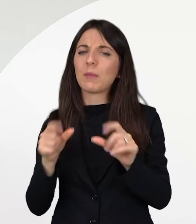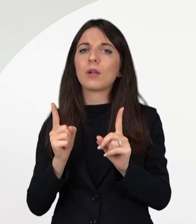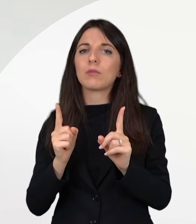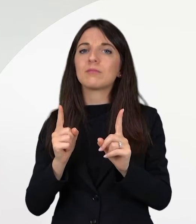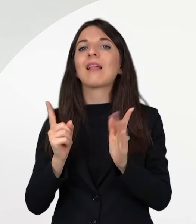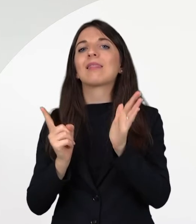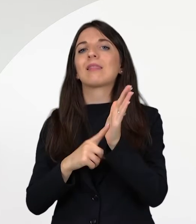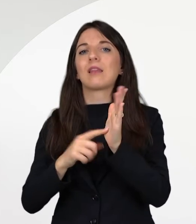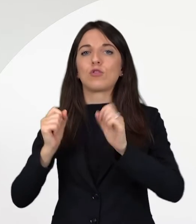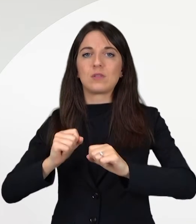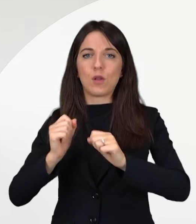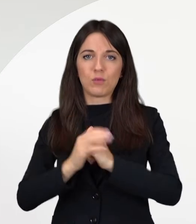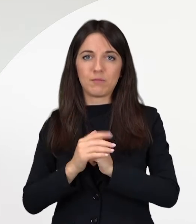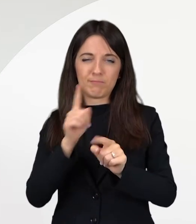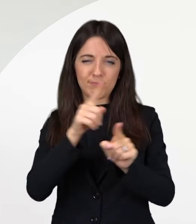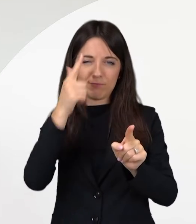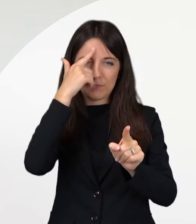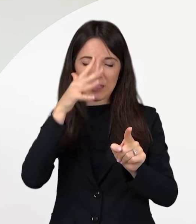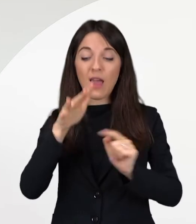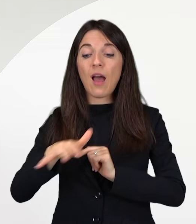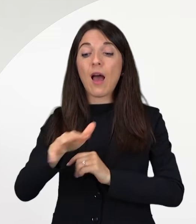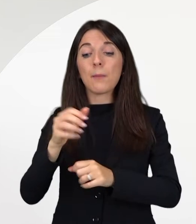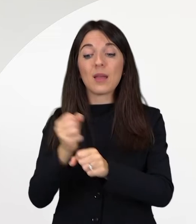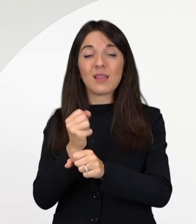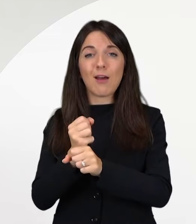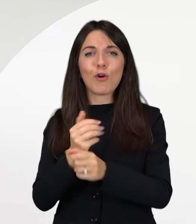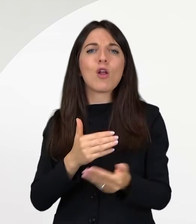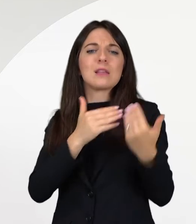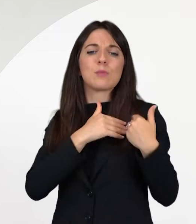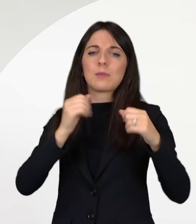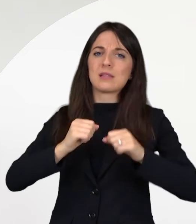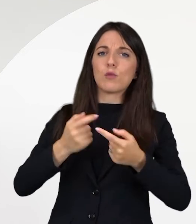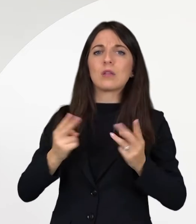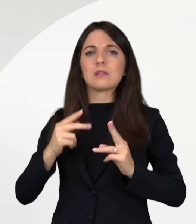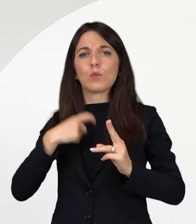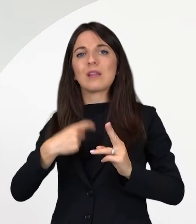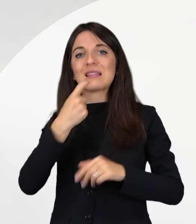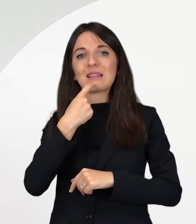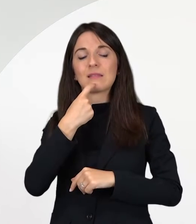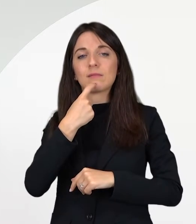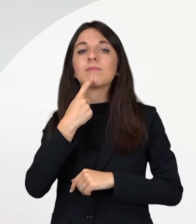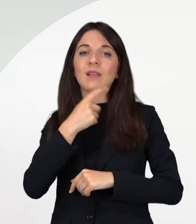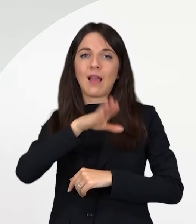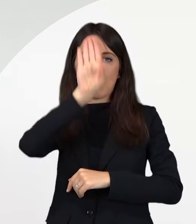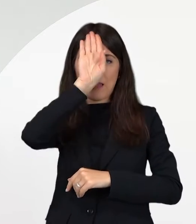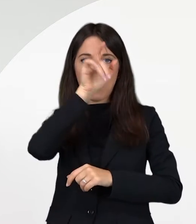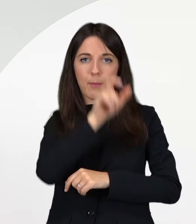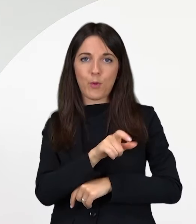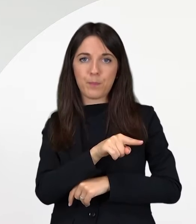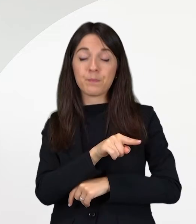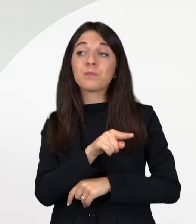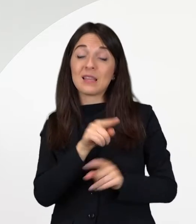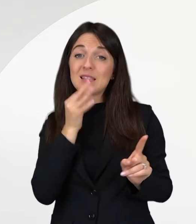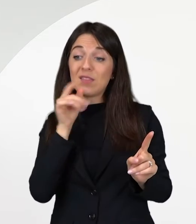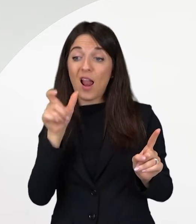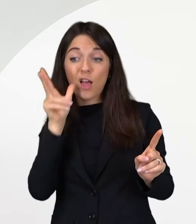salute. Tutti voi sapete che il responsabile della salute e della sicurezza nel posto di lavoro è il datore di lavoro, che